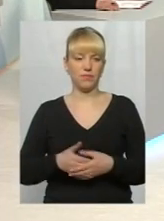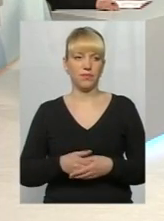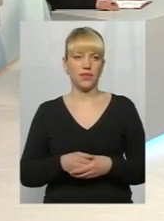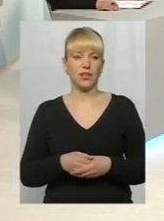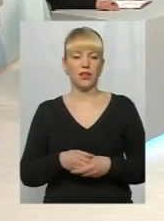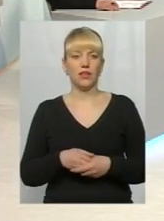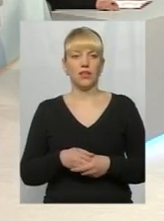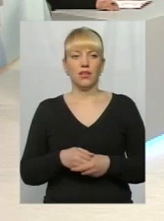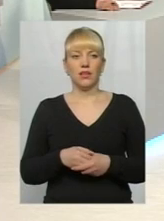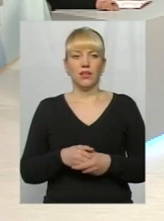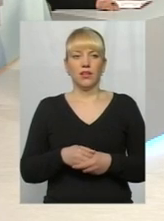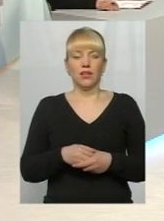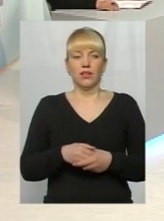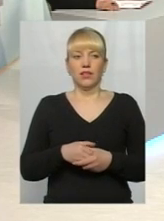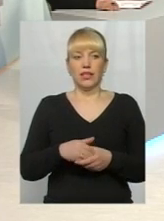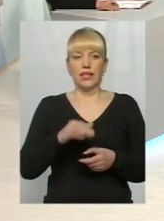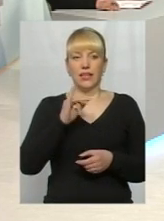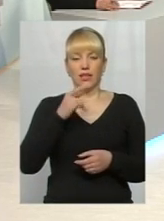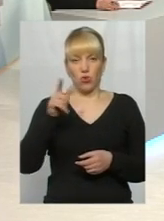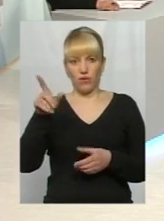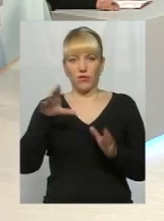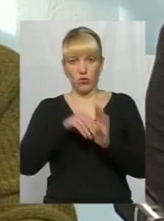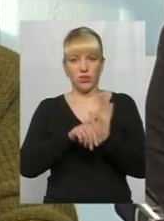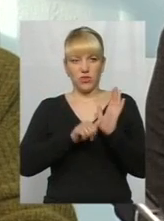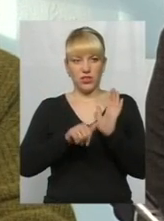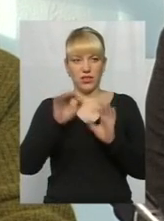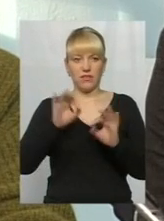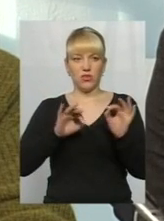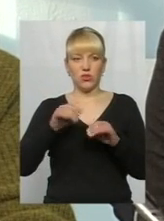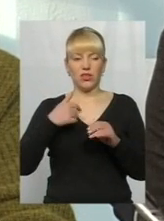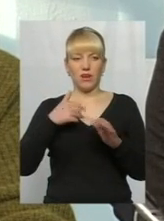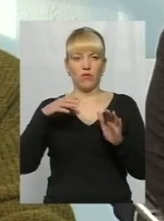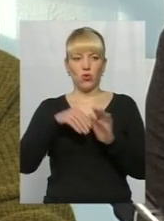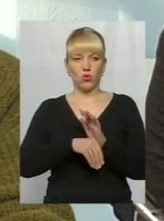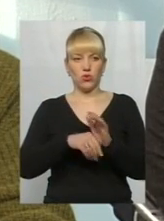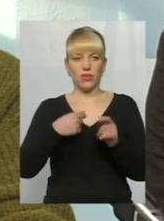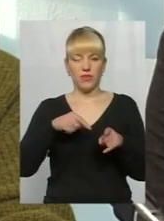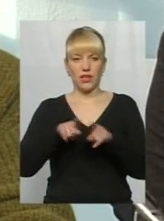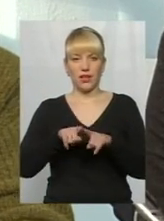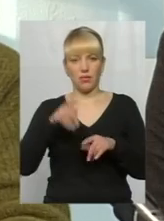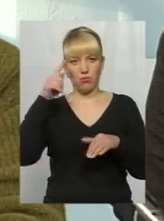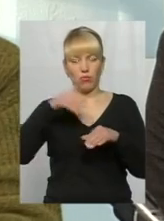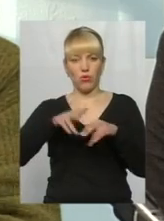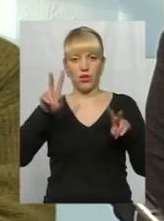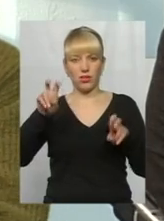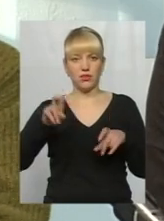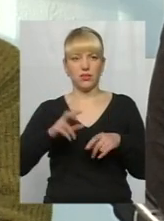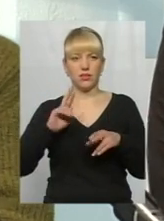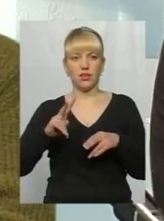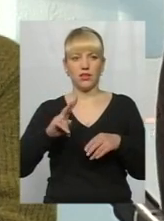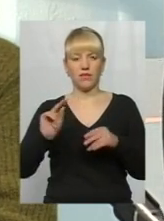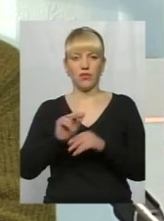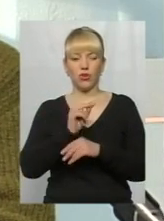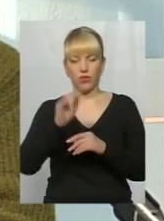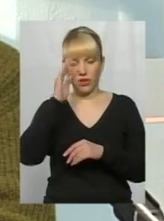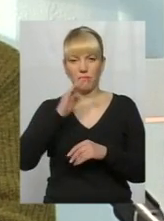Пане Ігоре, ви входите в ті 60% чи ні? Я вхожу, знаєте, в таке поняття, як виховали